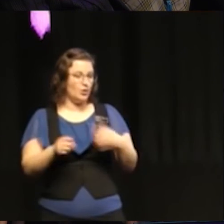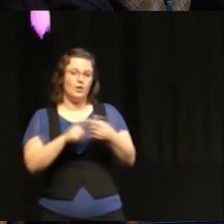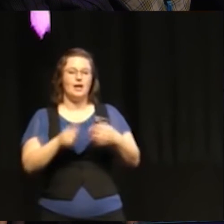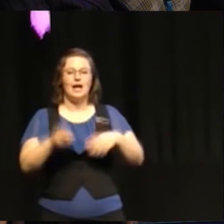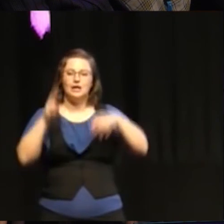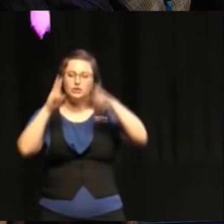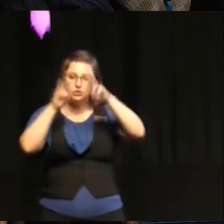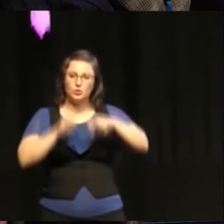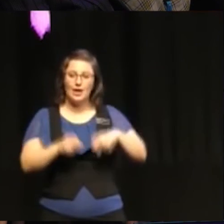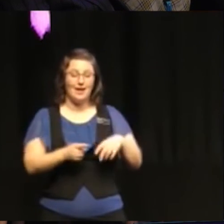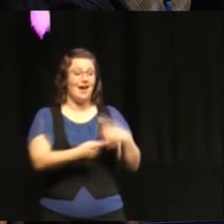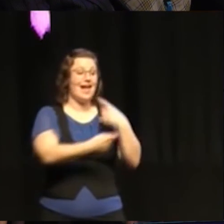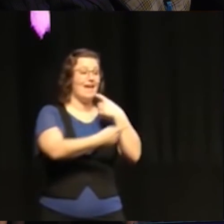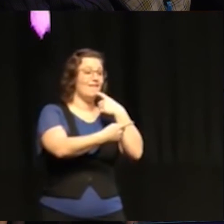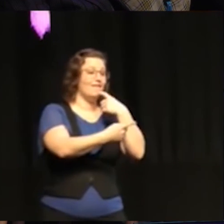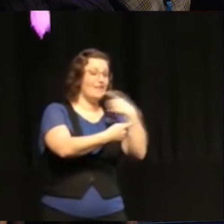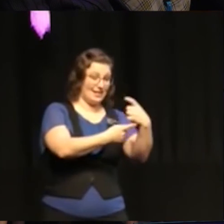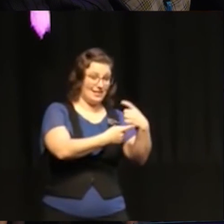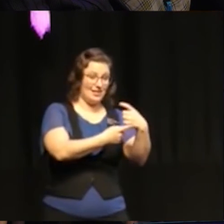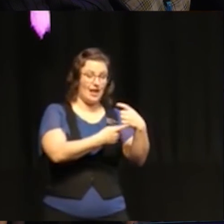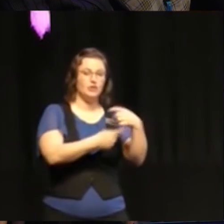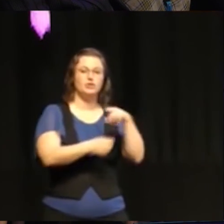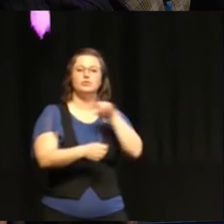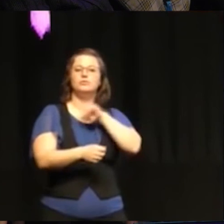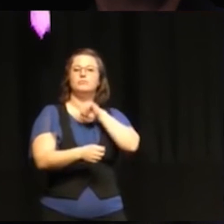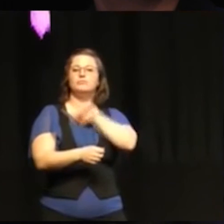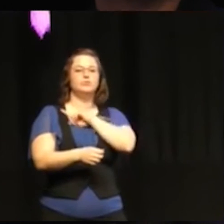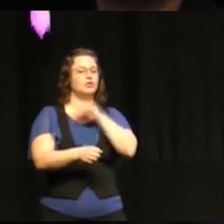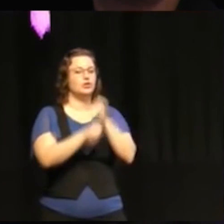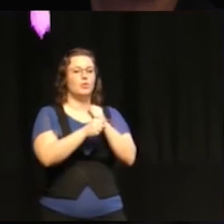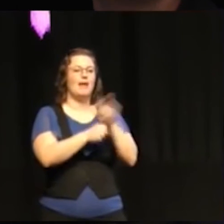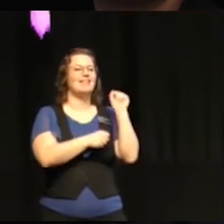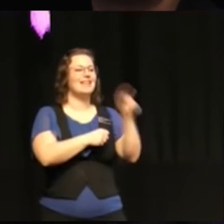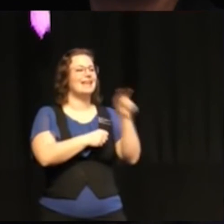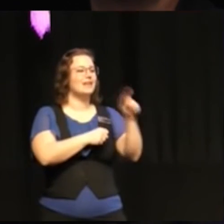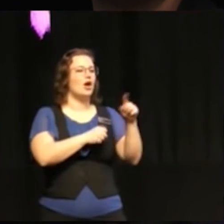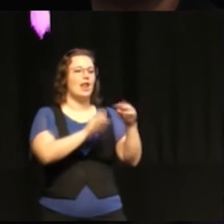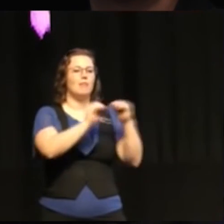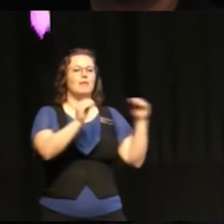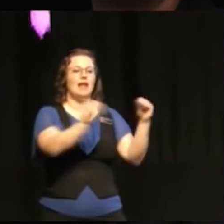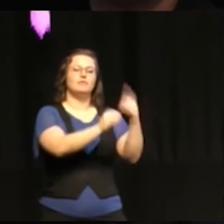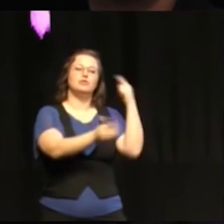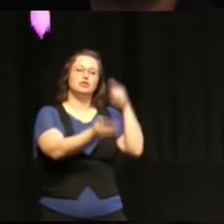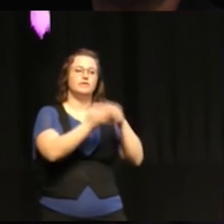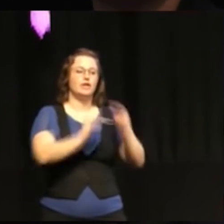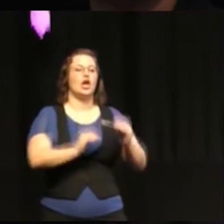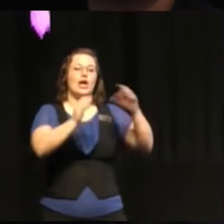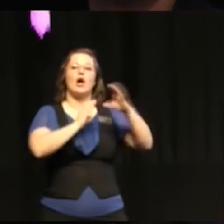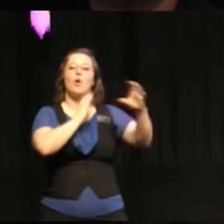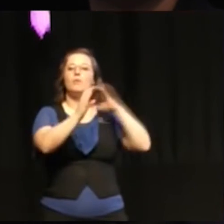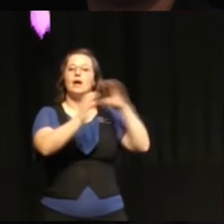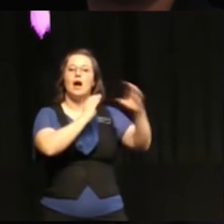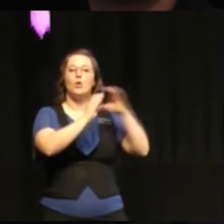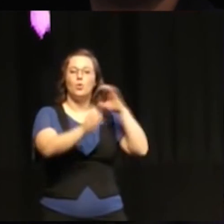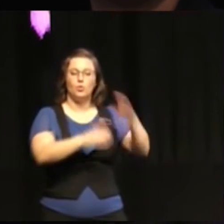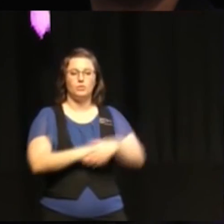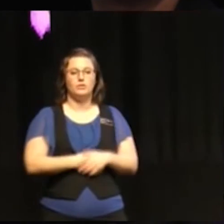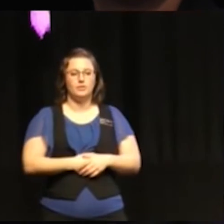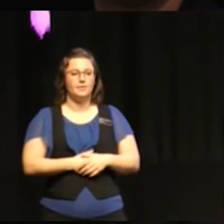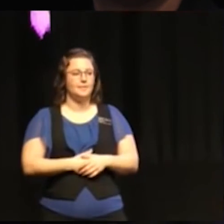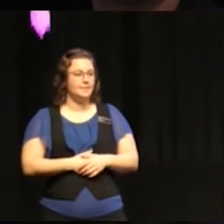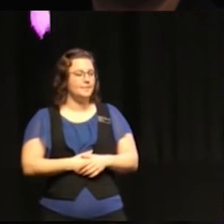och till exempel Finland håller på mycket med digitala plattformar för att öka kommunikationen så att det finns ju en del